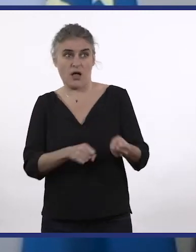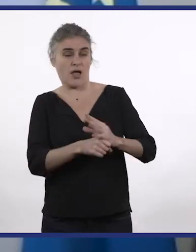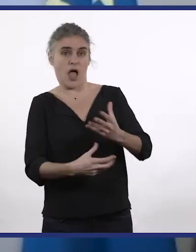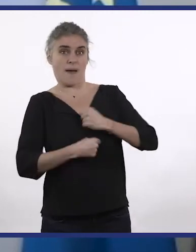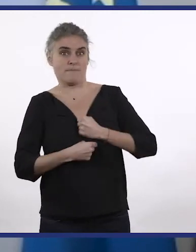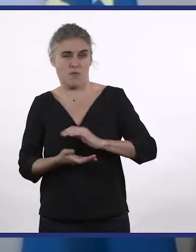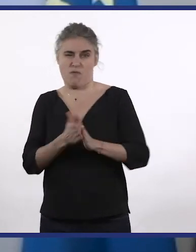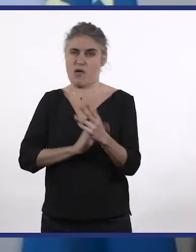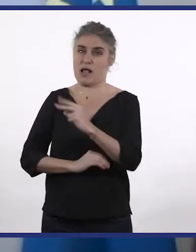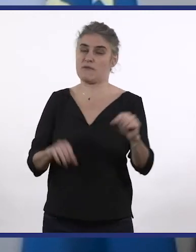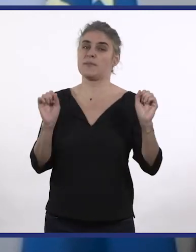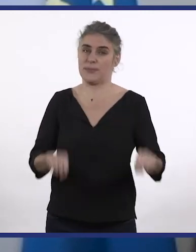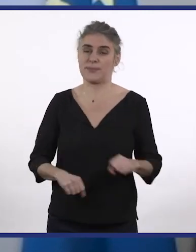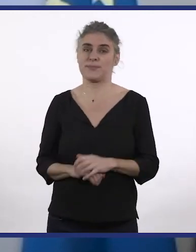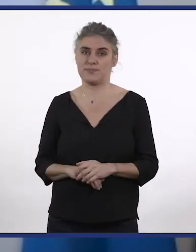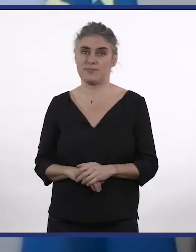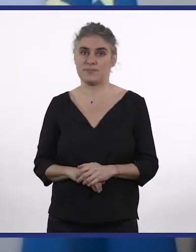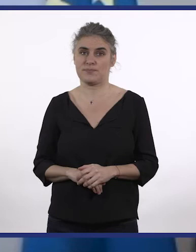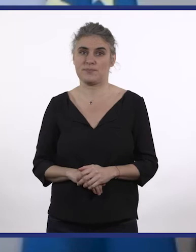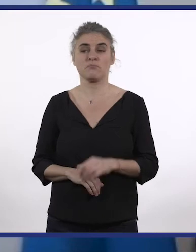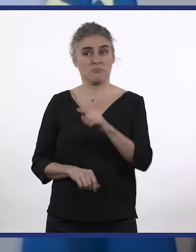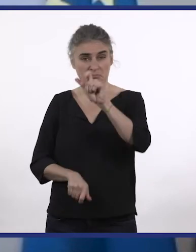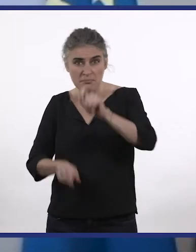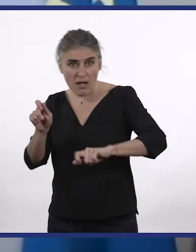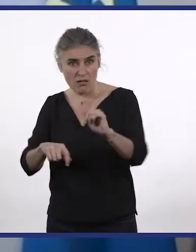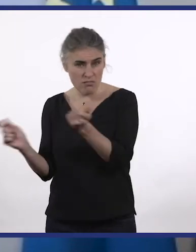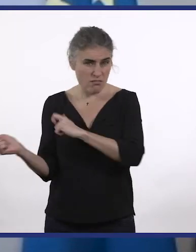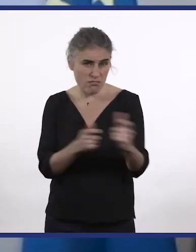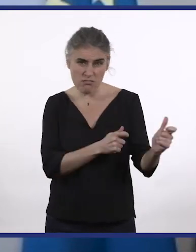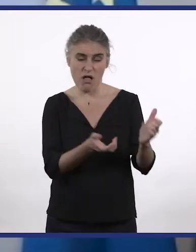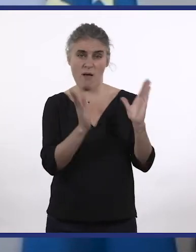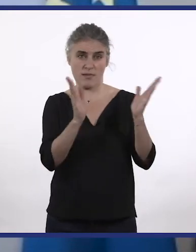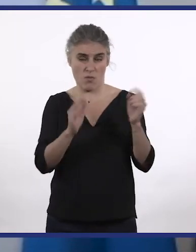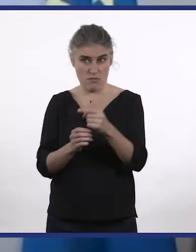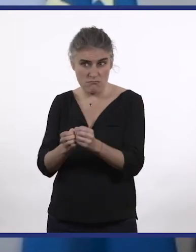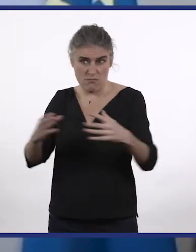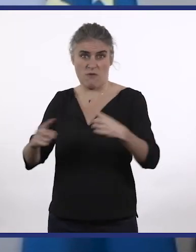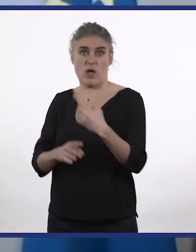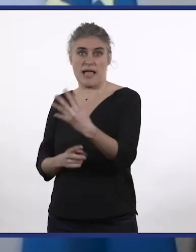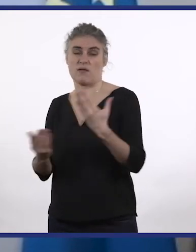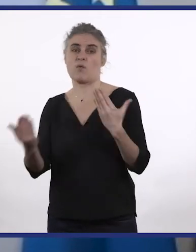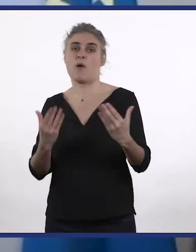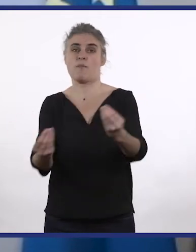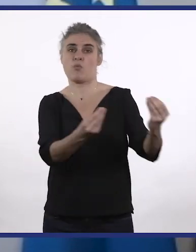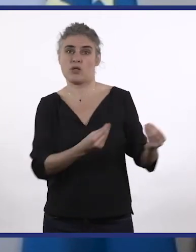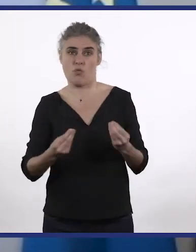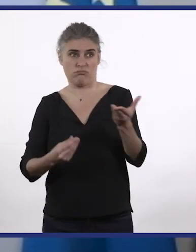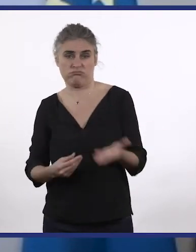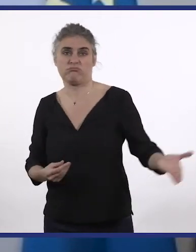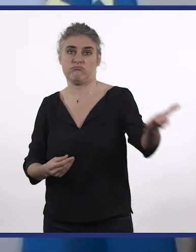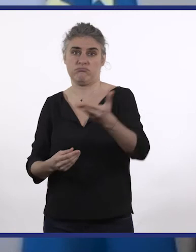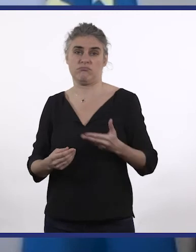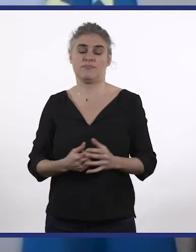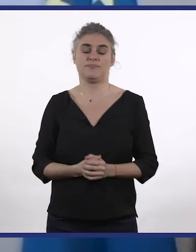de formes graves face à la Covid-19. Rappelons qu'il y a un risque d'hospitalisation multiplié par 4 pour